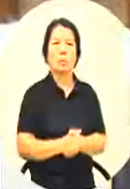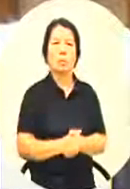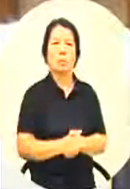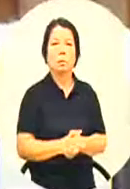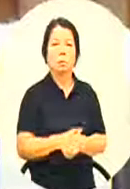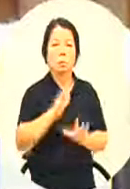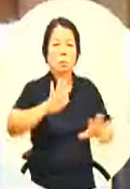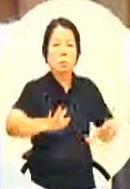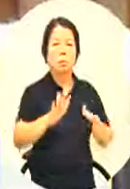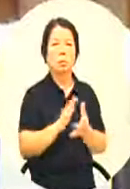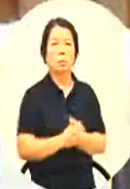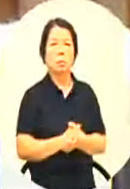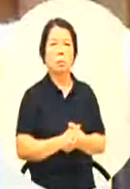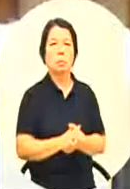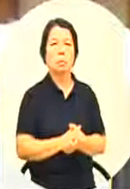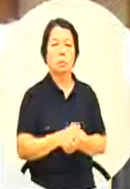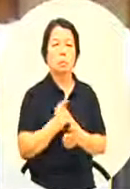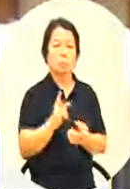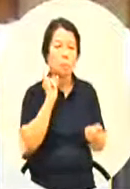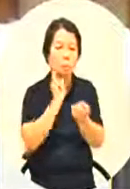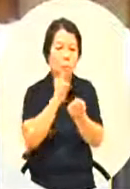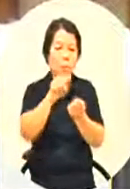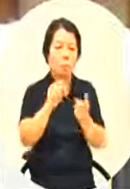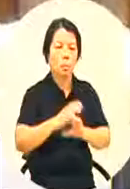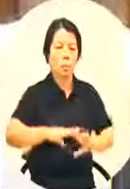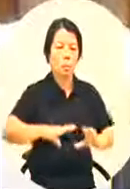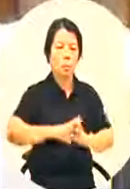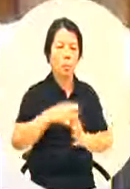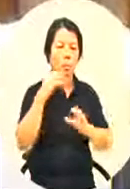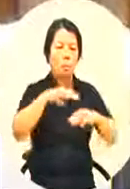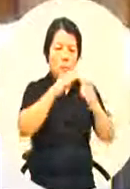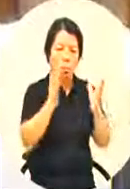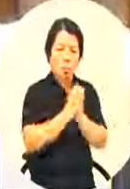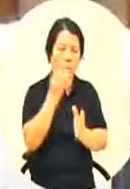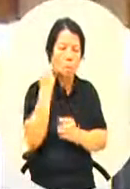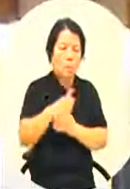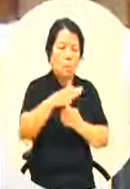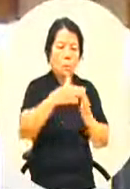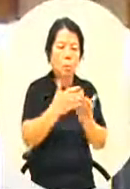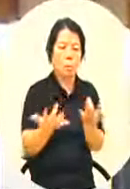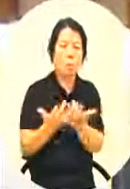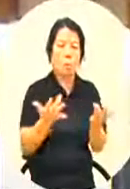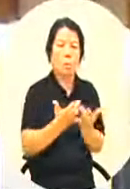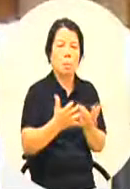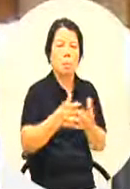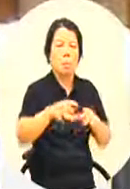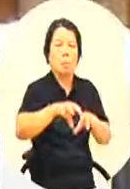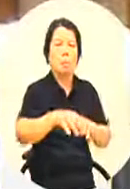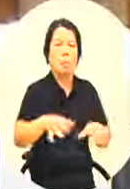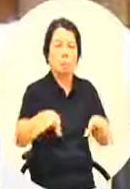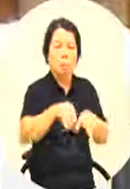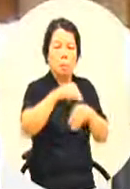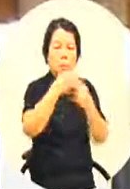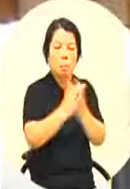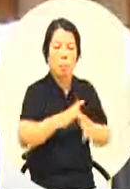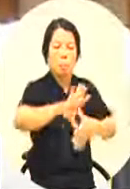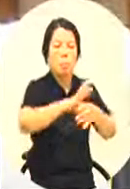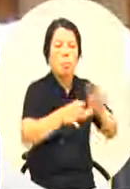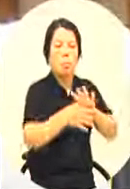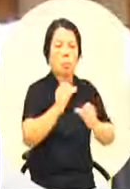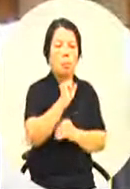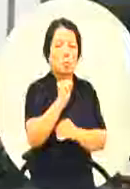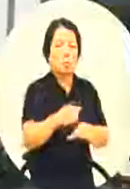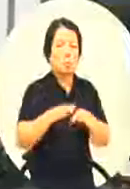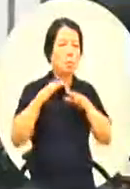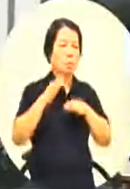今天当我们面对这样的一个全新的产业布局的时候文化局不能置身于外我